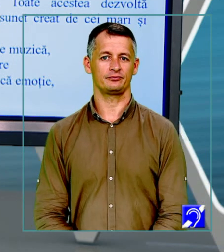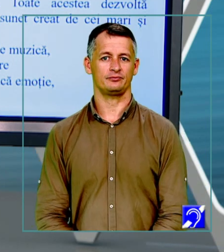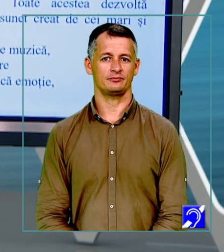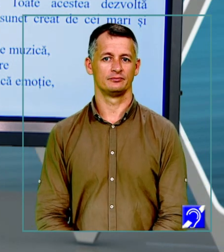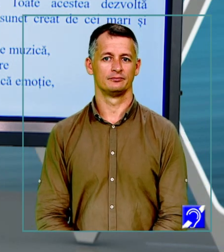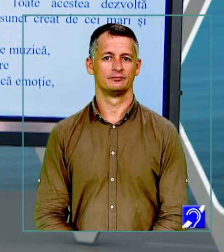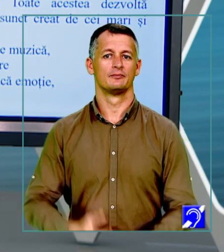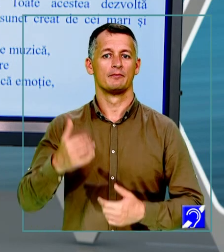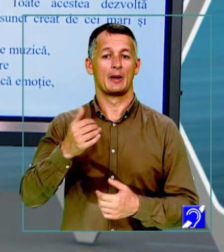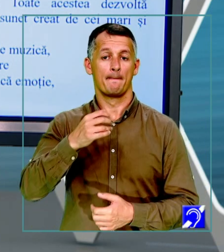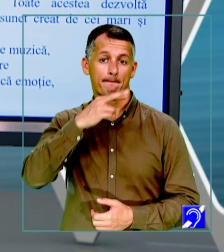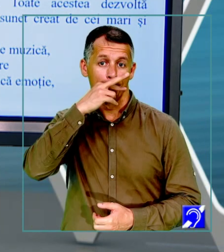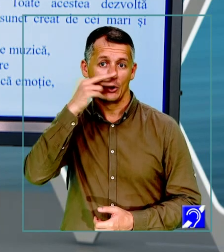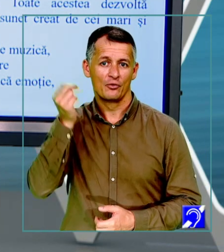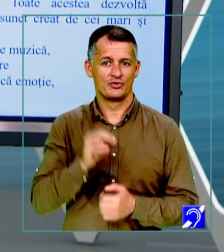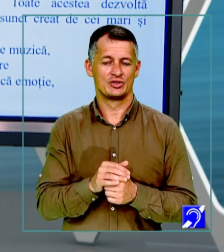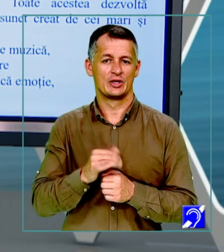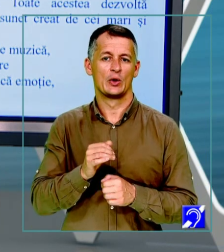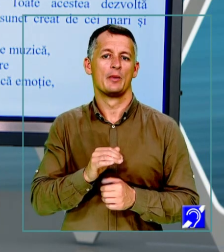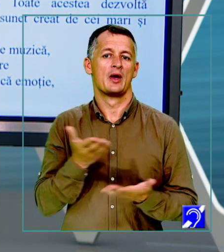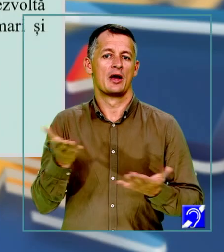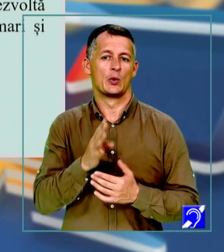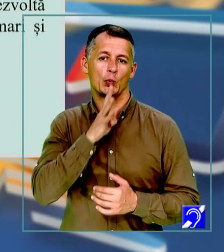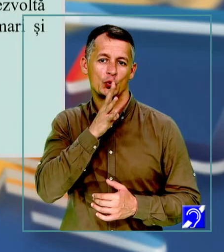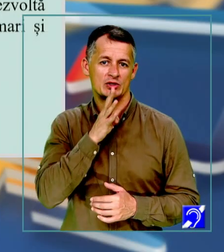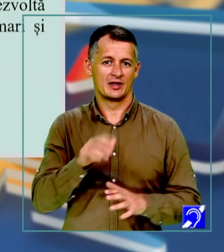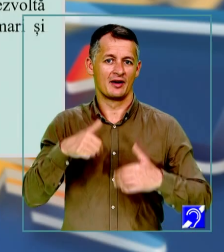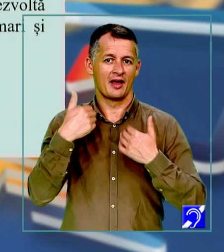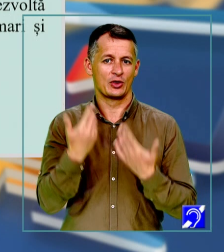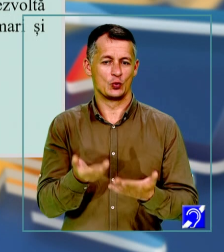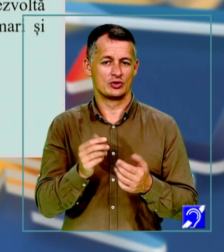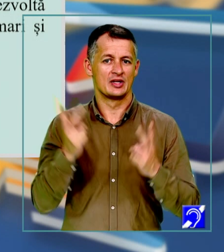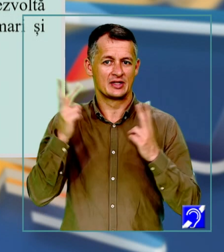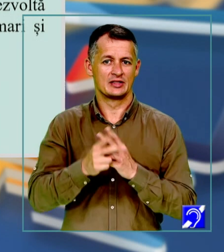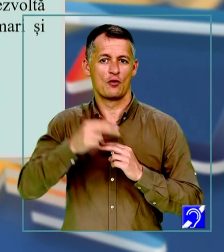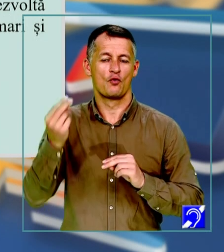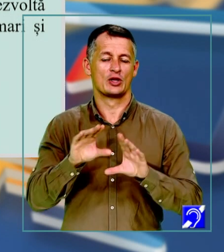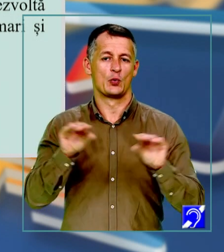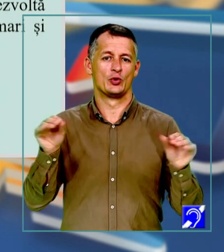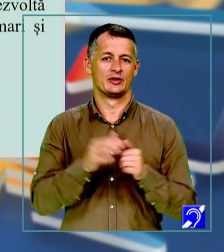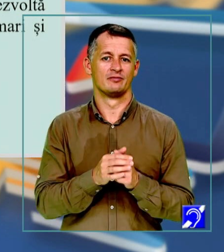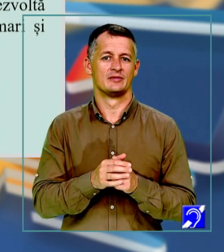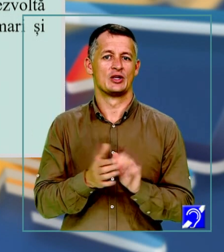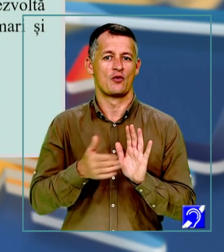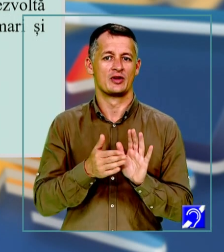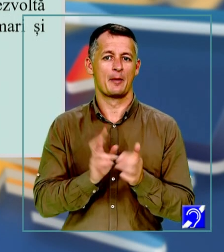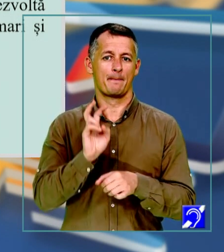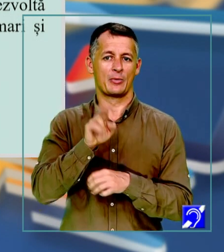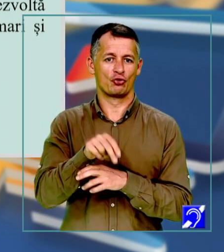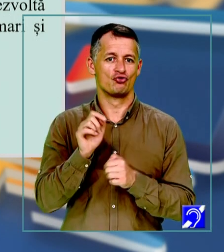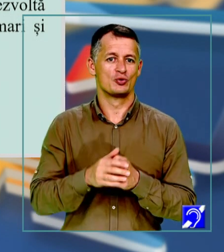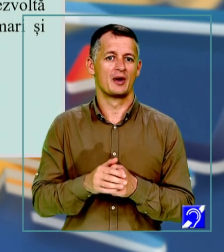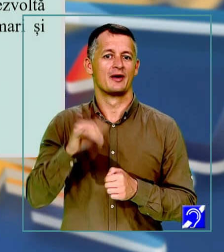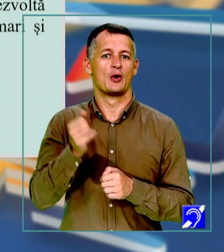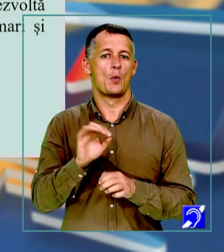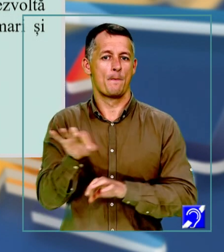Beneficiile pe care muzica înțeleasă ca pasiune le aduce sunt foarte multe. S-a dovedit că participarea la un proiect precum Cantus